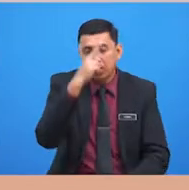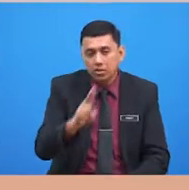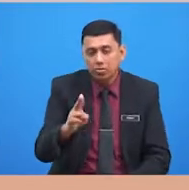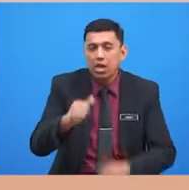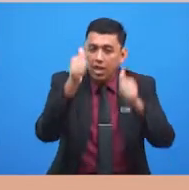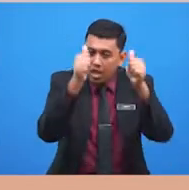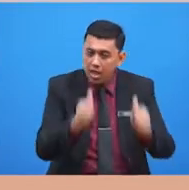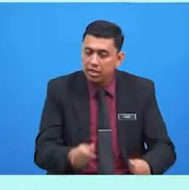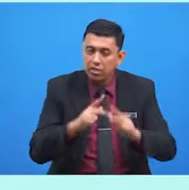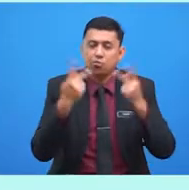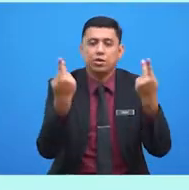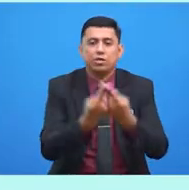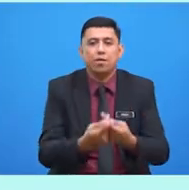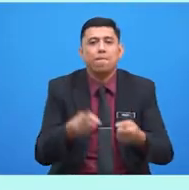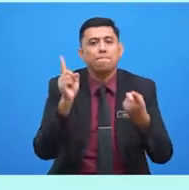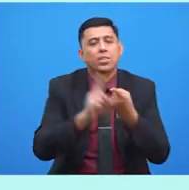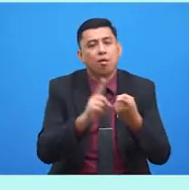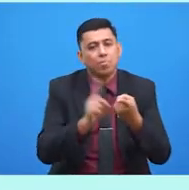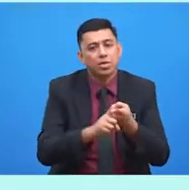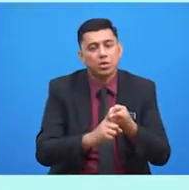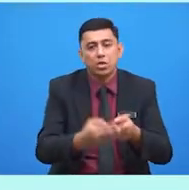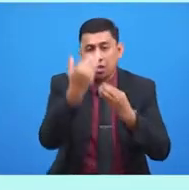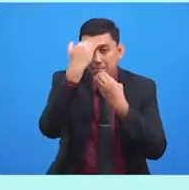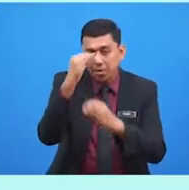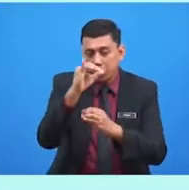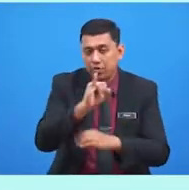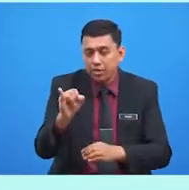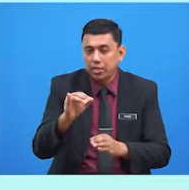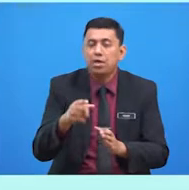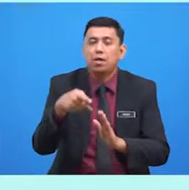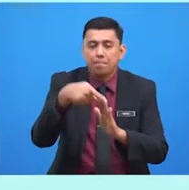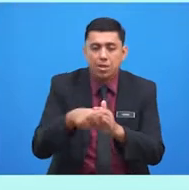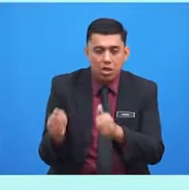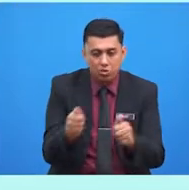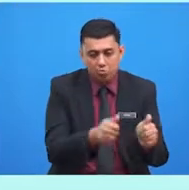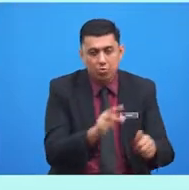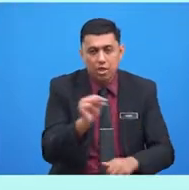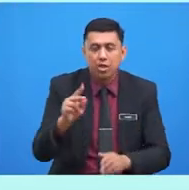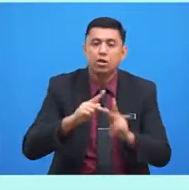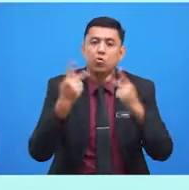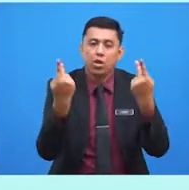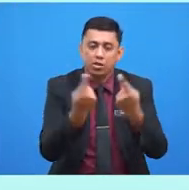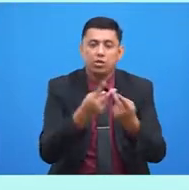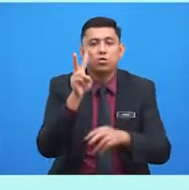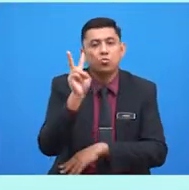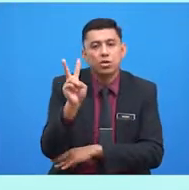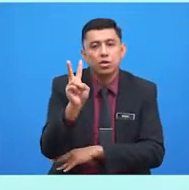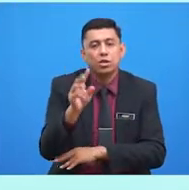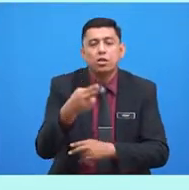ahli keluarga. Pertama, patuhi peraturan keluarga. kedua,